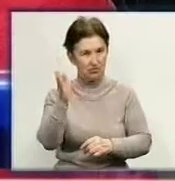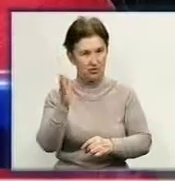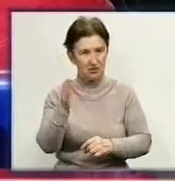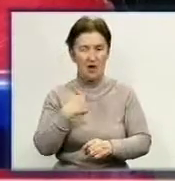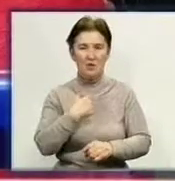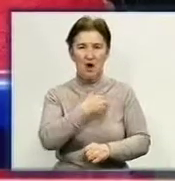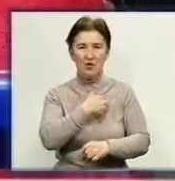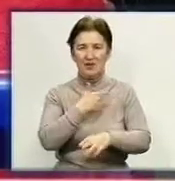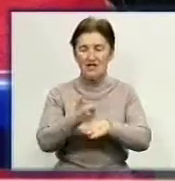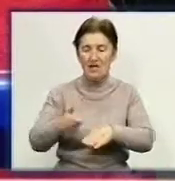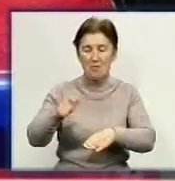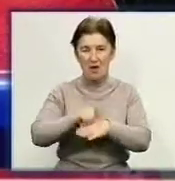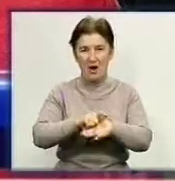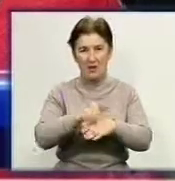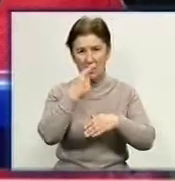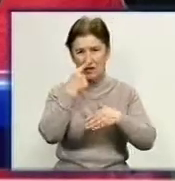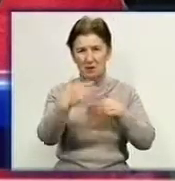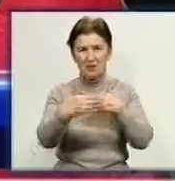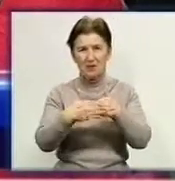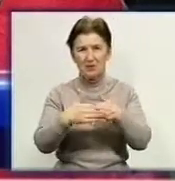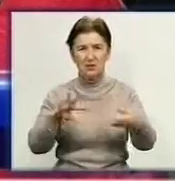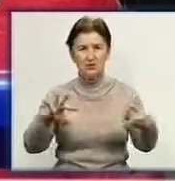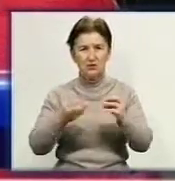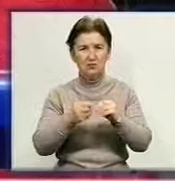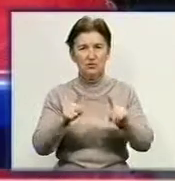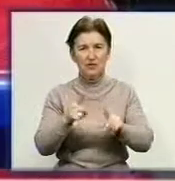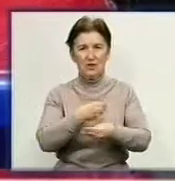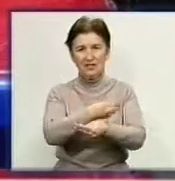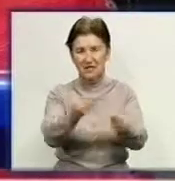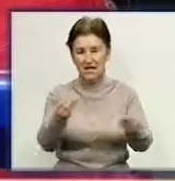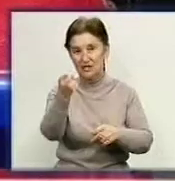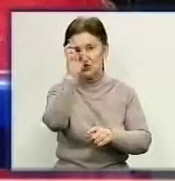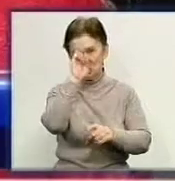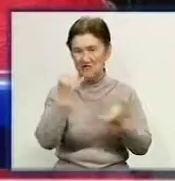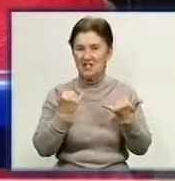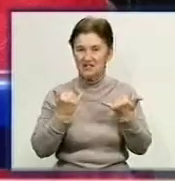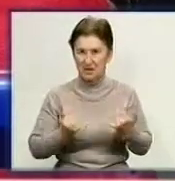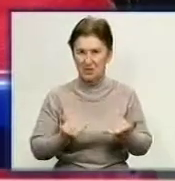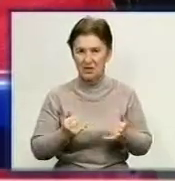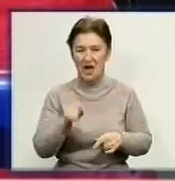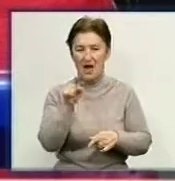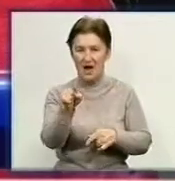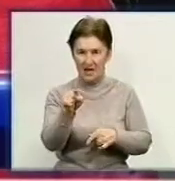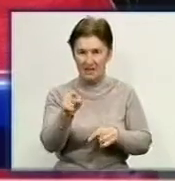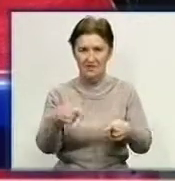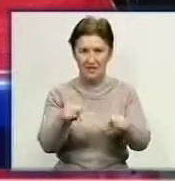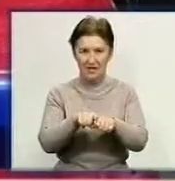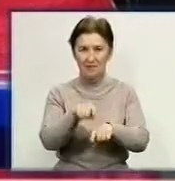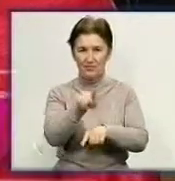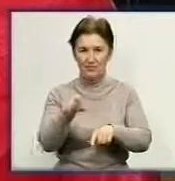максимально наблизити послуги, які надає держава сьогодні цій категорії громадян,